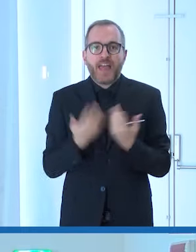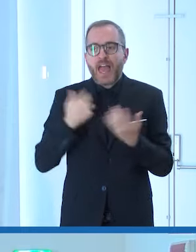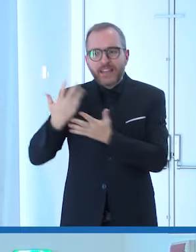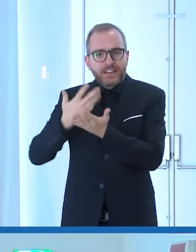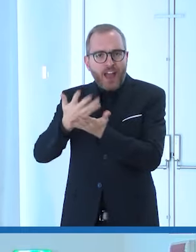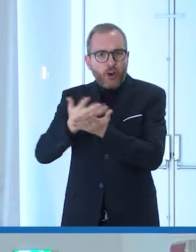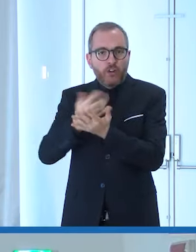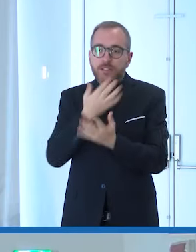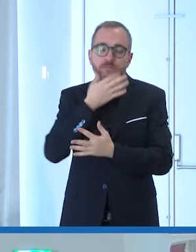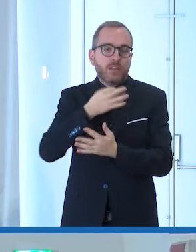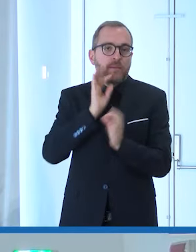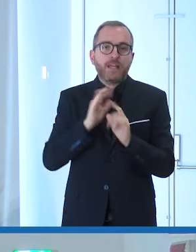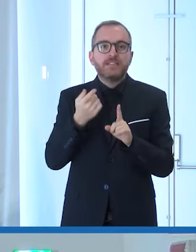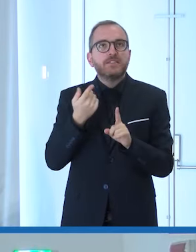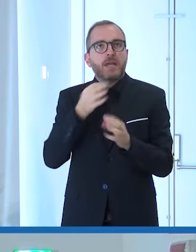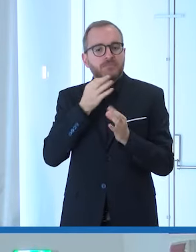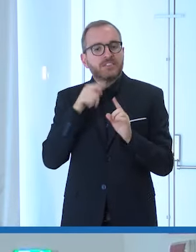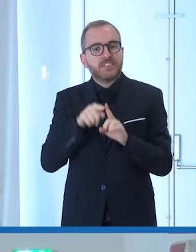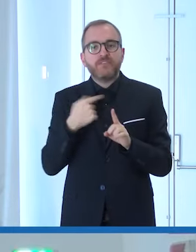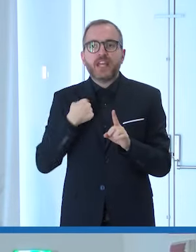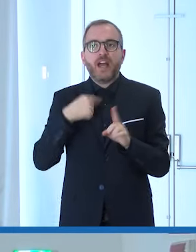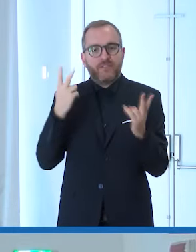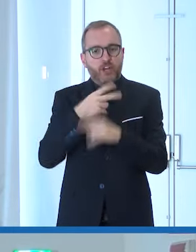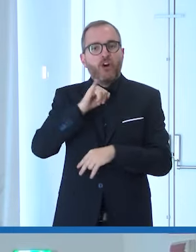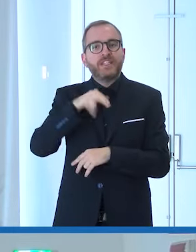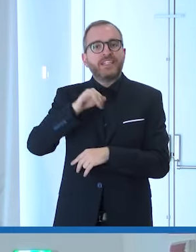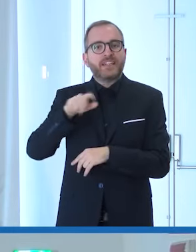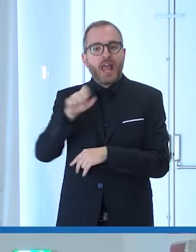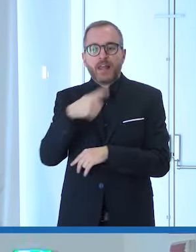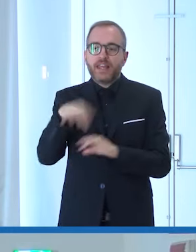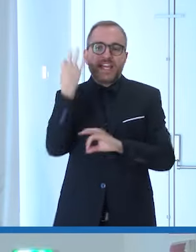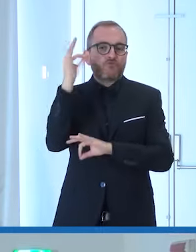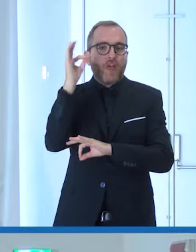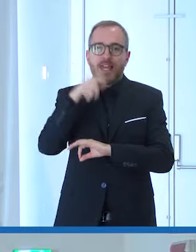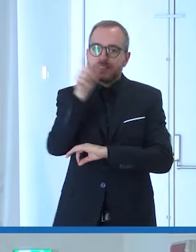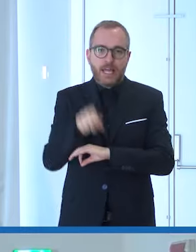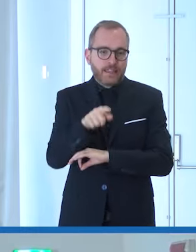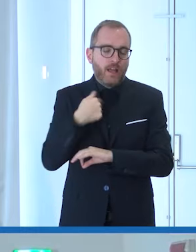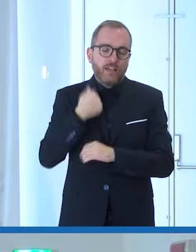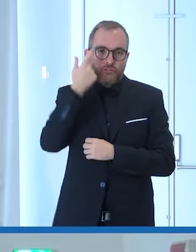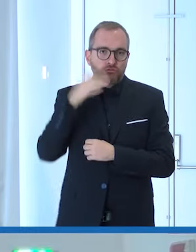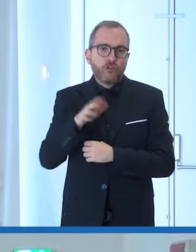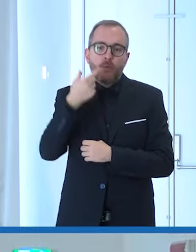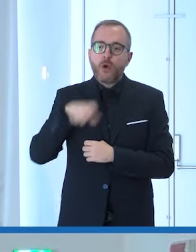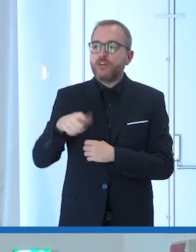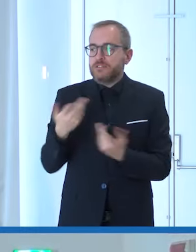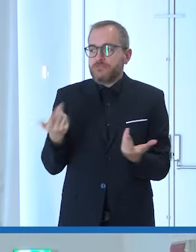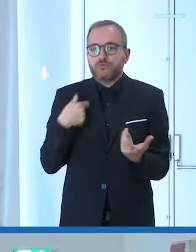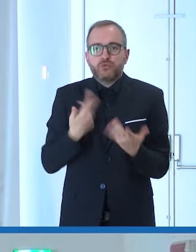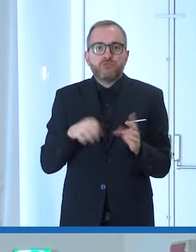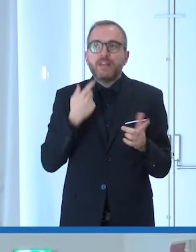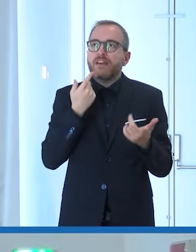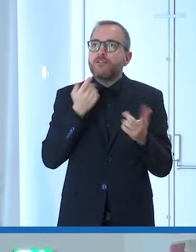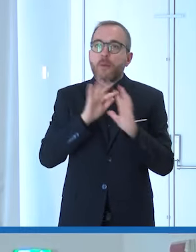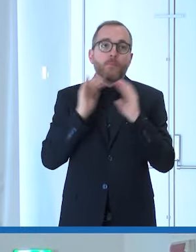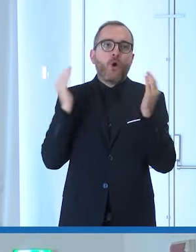raccontato delle cose molto belle, nel senso che l'INAIL è una grande eccellenza italiana e lo so perché mi capita ogni tanto di girare il